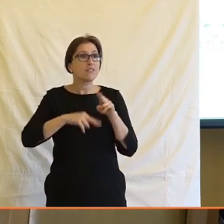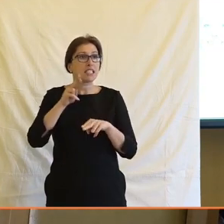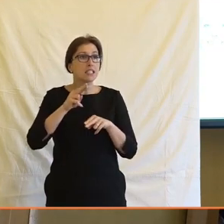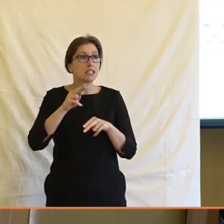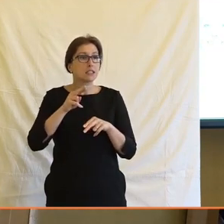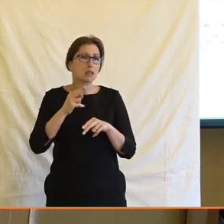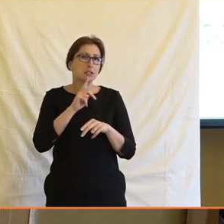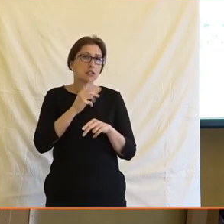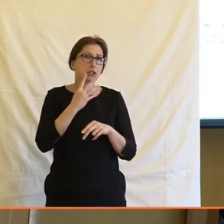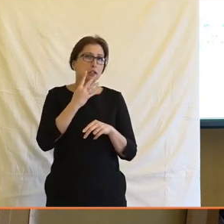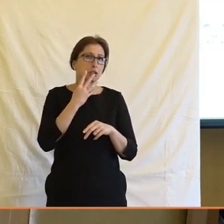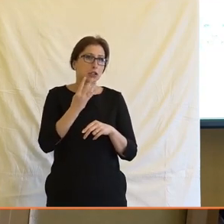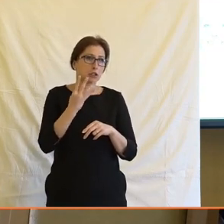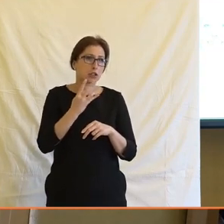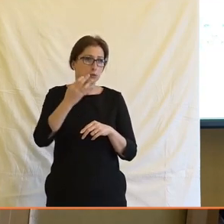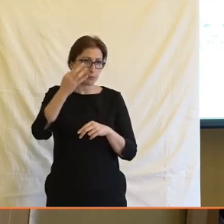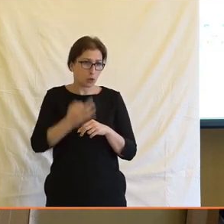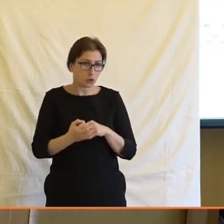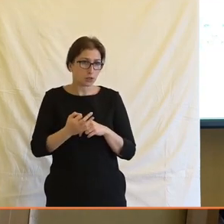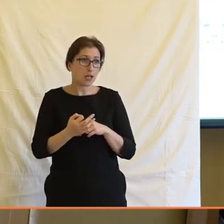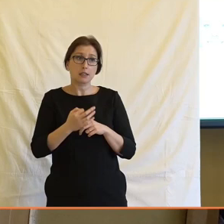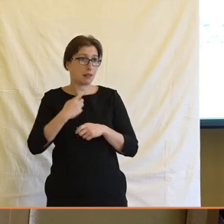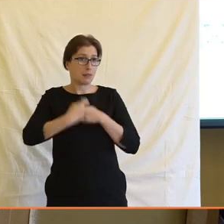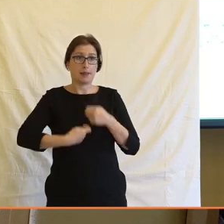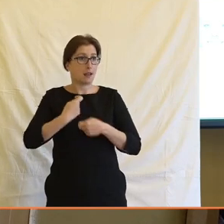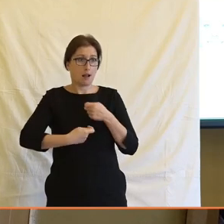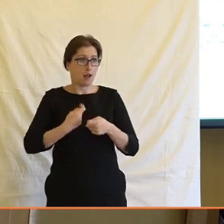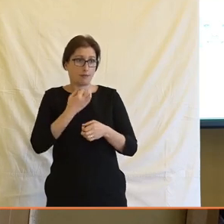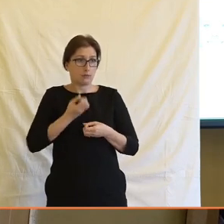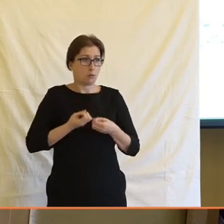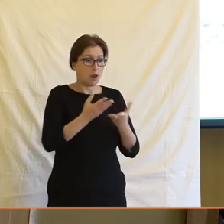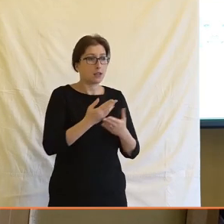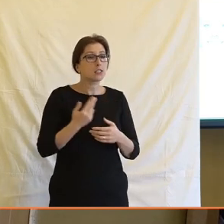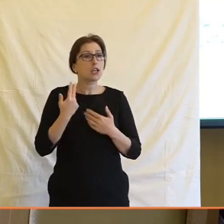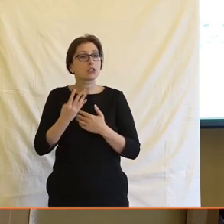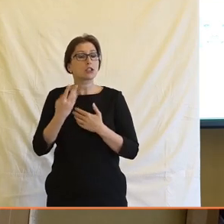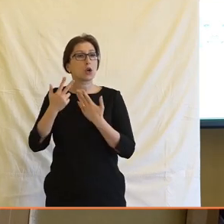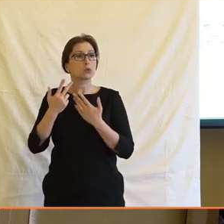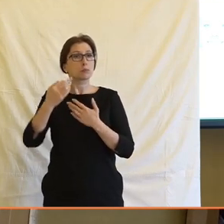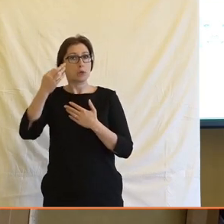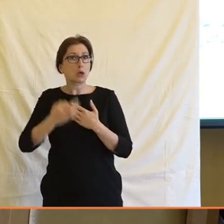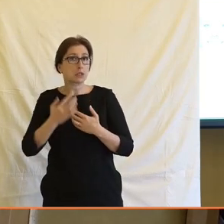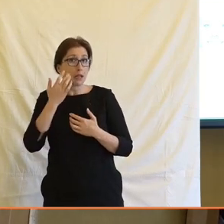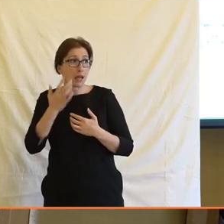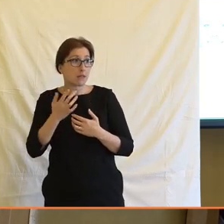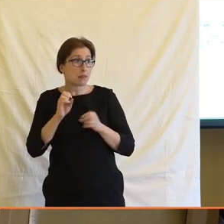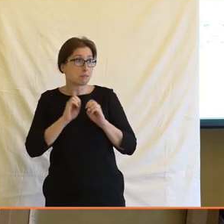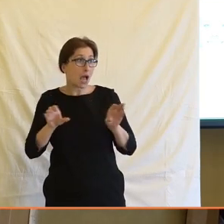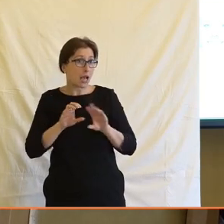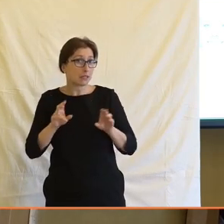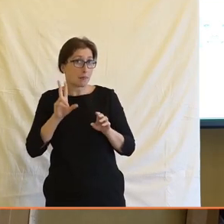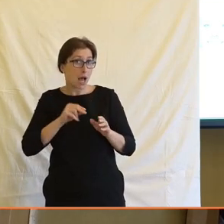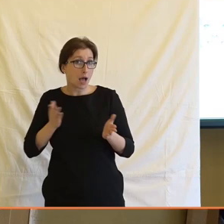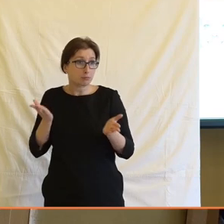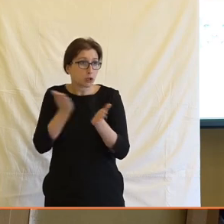nich, čtyři z deseti, vůbec toto nedělají. A potom, že 38% vlastně neví, jestli jich média vůbec mají nějaké